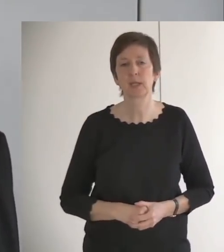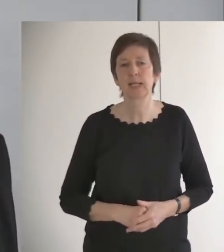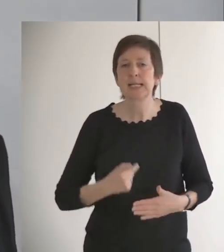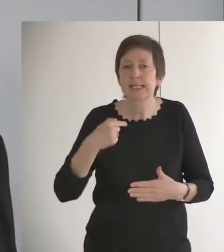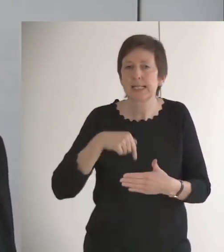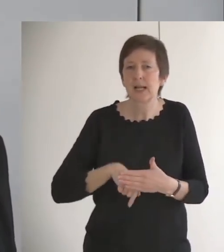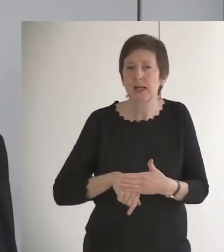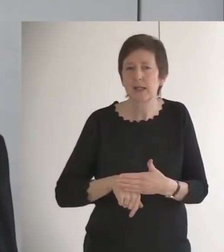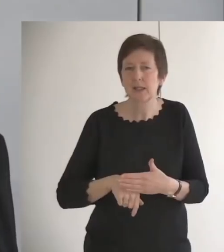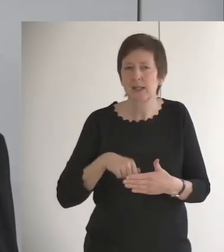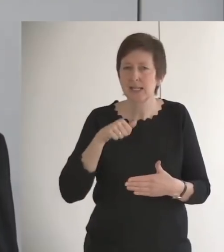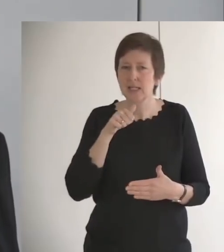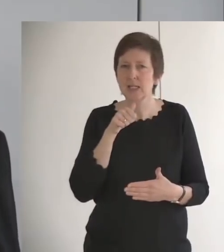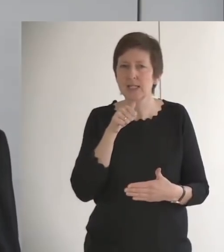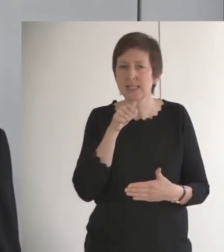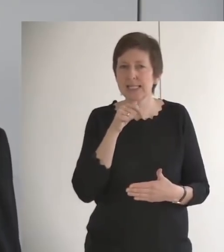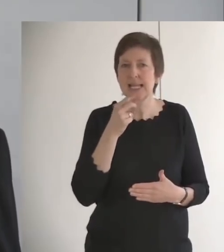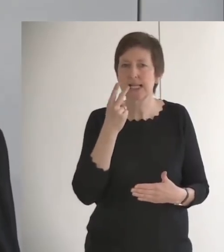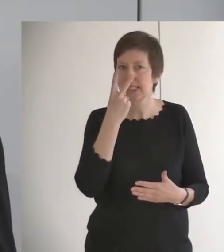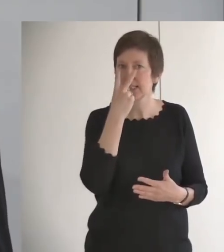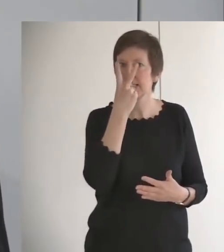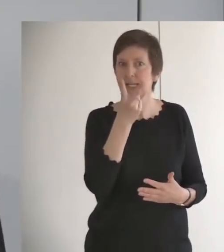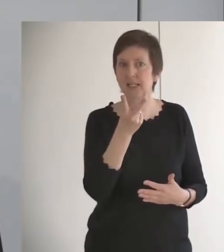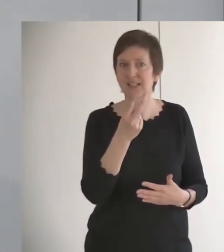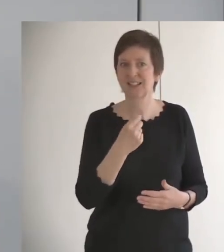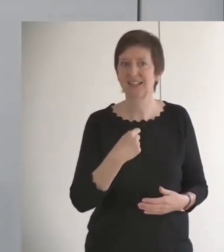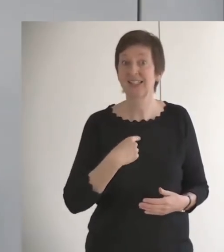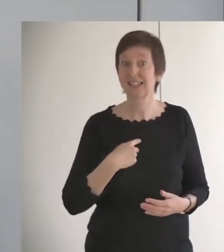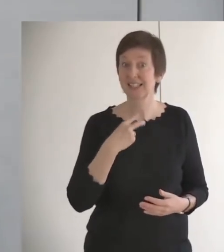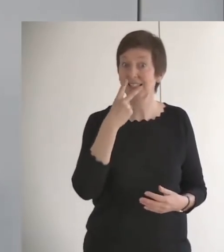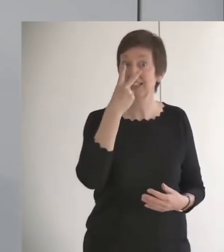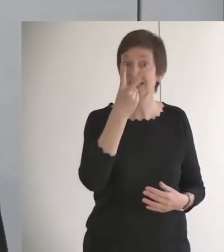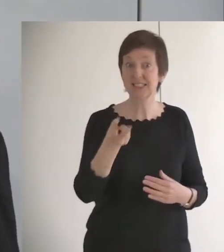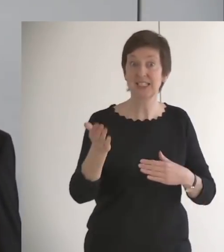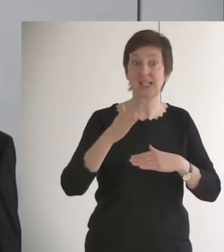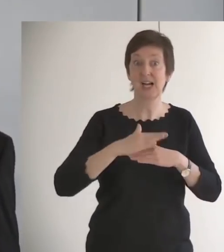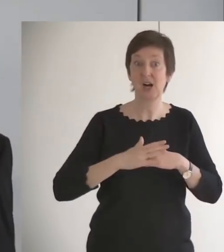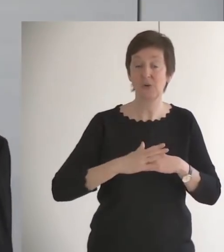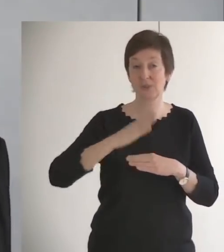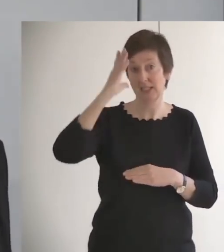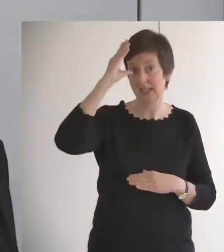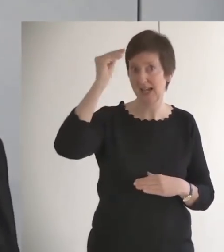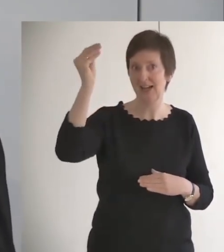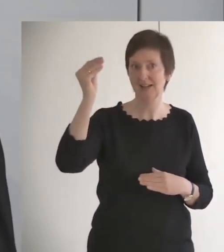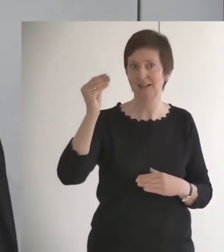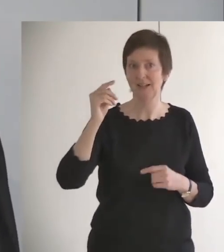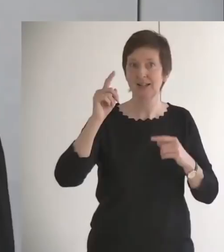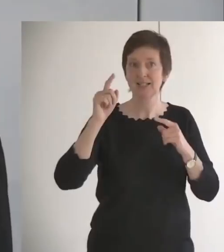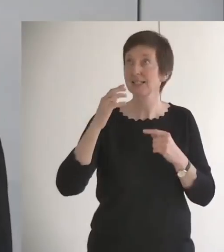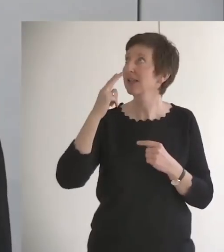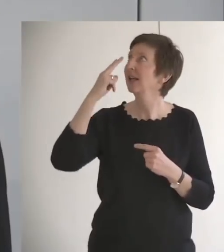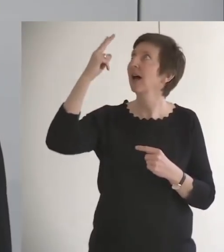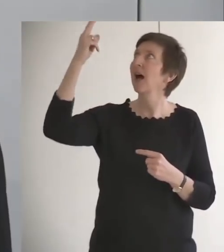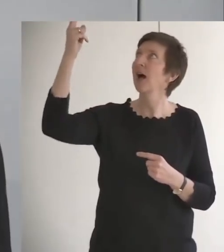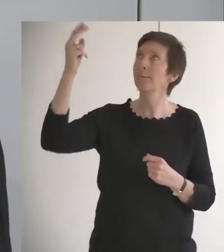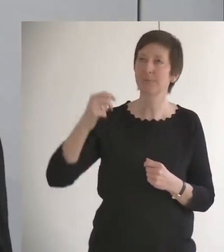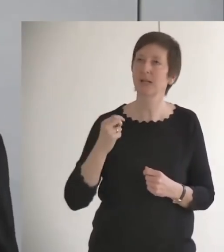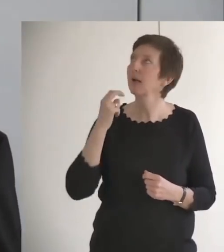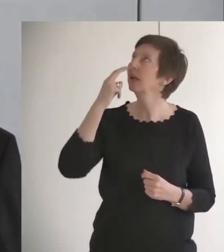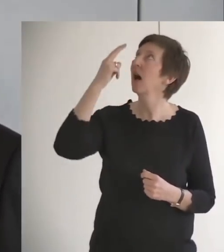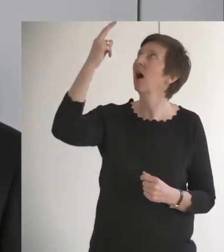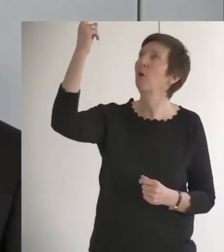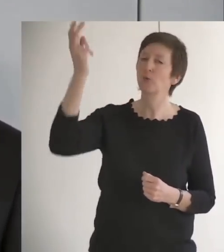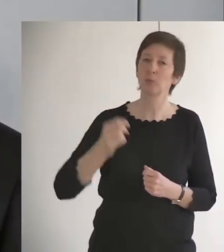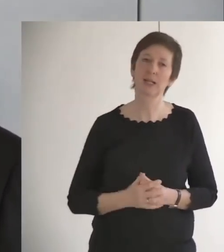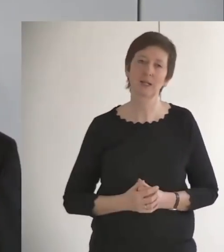Sicht da drin. Ich sehe auf den Herrn. Das ist ein Anblick, ein Aufblicken, ihr Lieben. Das ist also